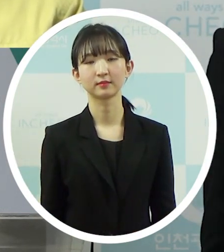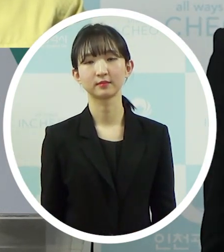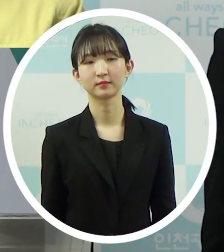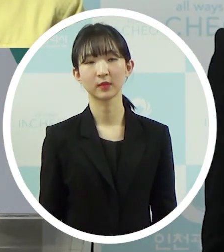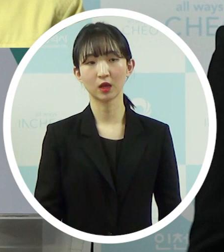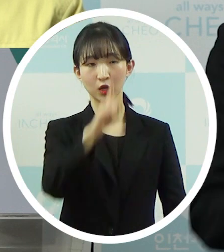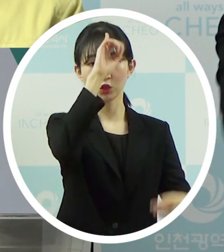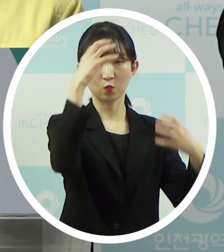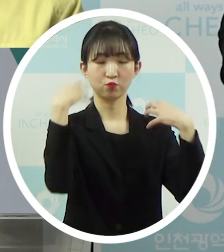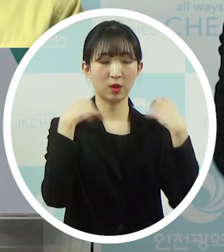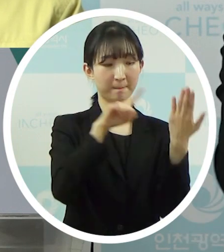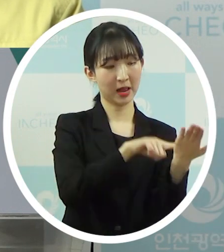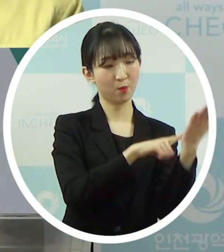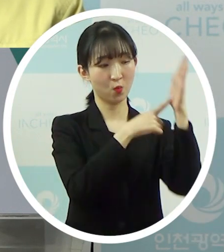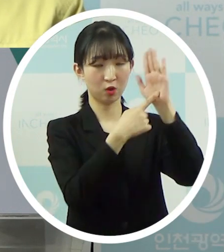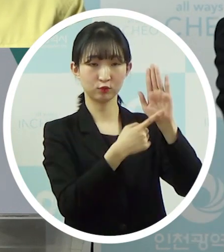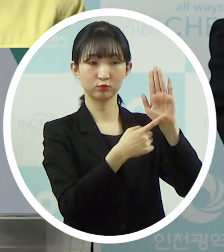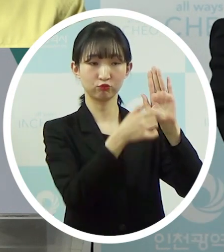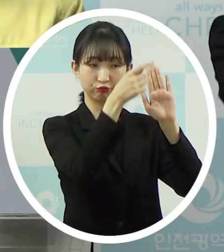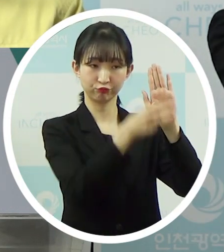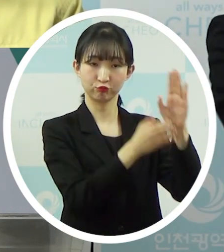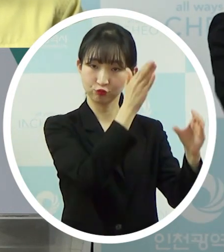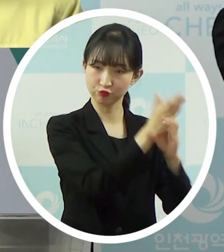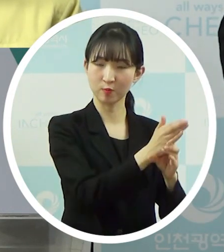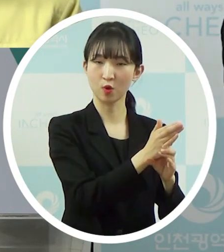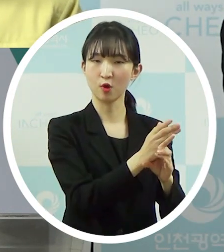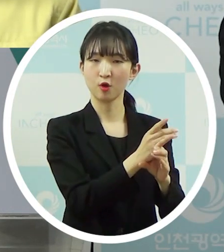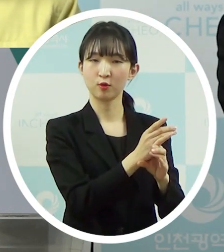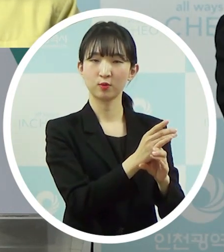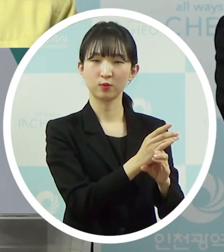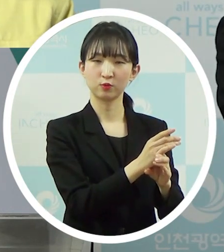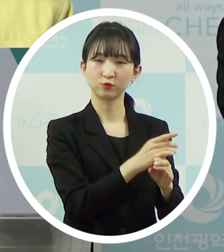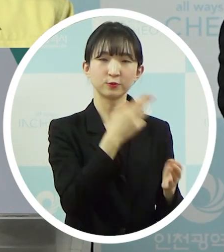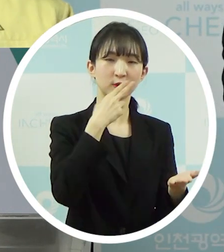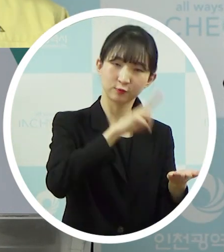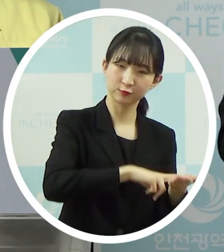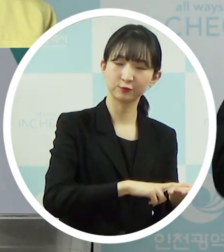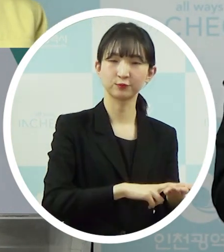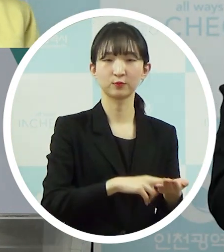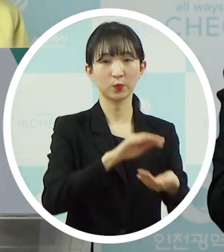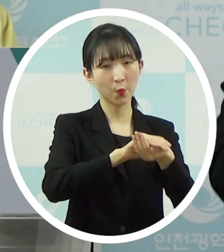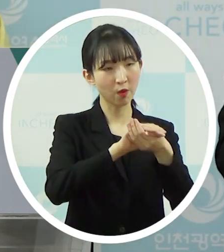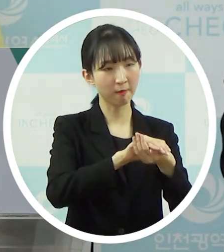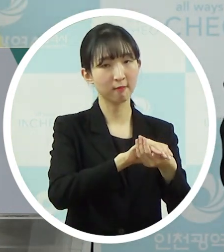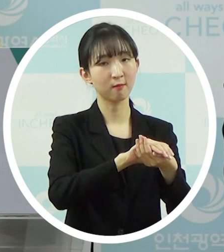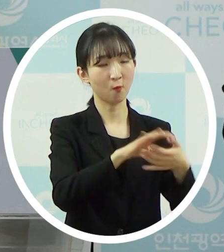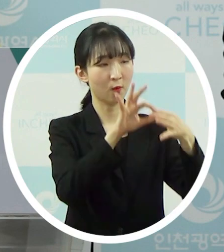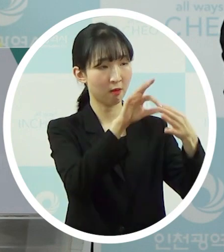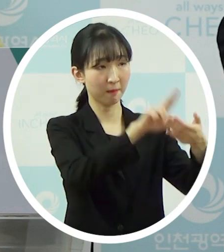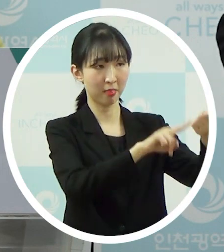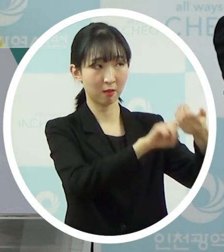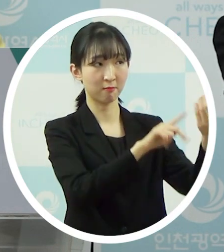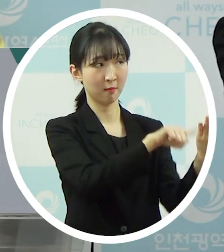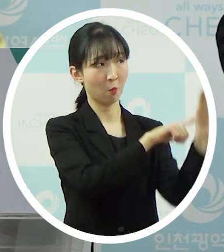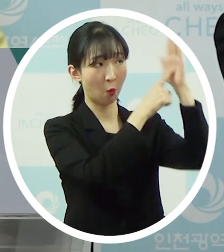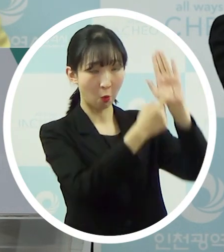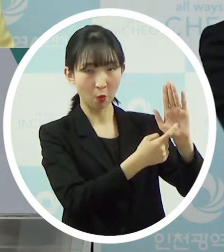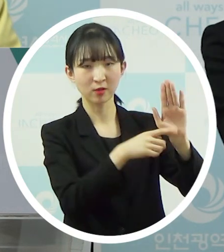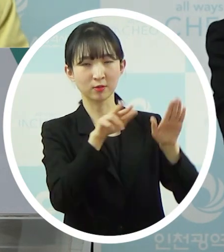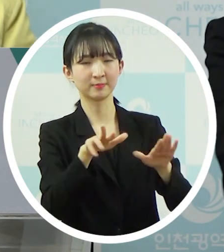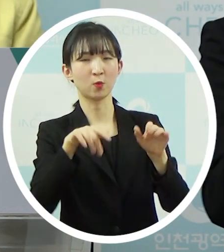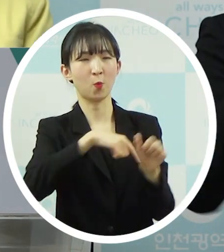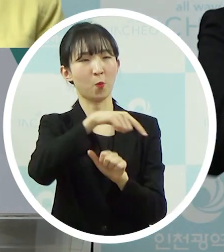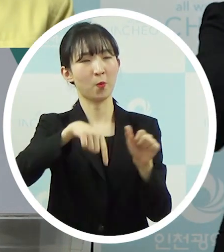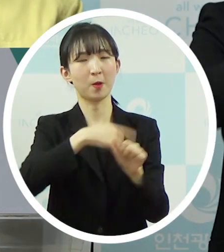지금 발표한 것 중에서 우체국이라든지 농협 이런 것들을 통해서 한다고 하는데 저희가 지금 그 부분은 모니터링을 하고 있는